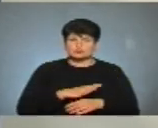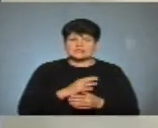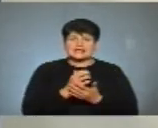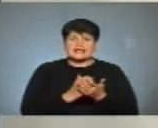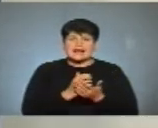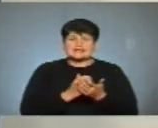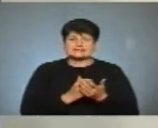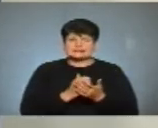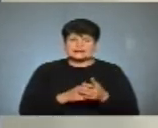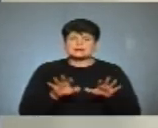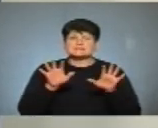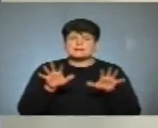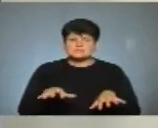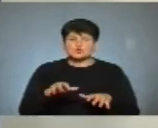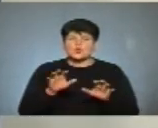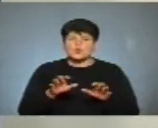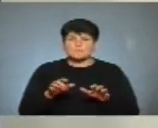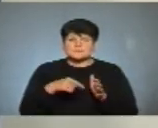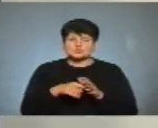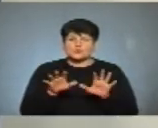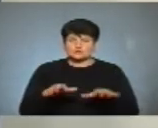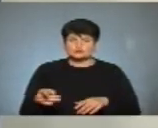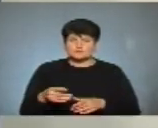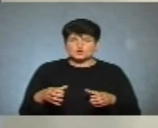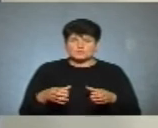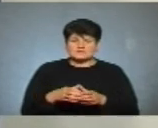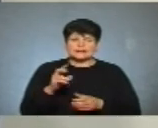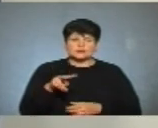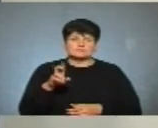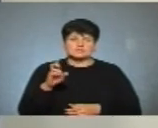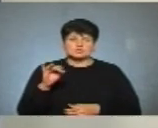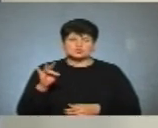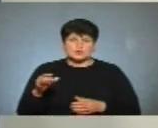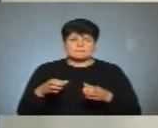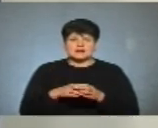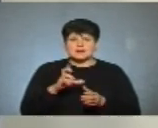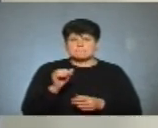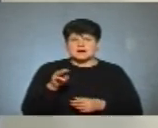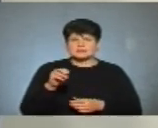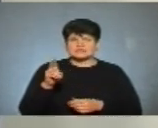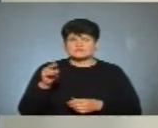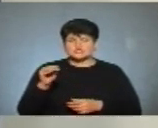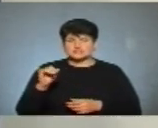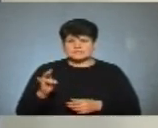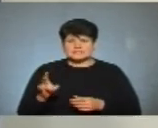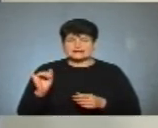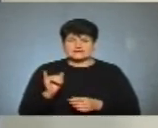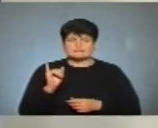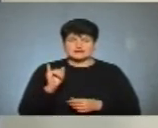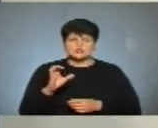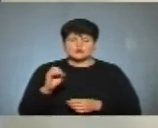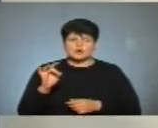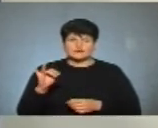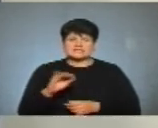кандидатами міського голову Тернопільської громади це Леонід Бицюра від партії Бетківщина та Іван Сорокаліт від